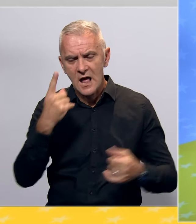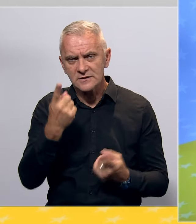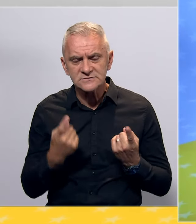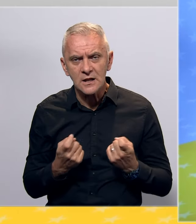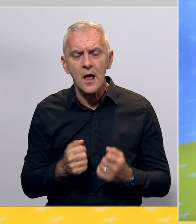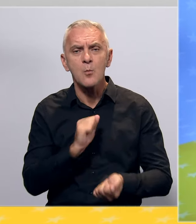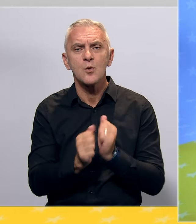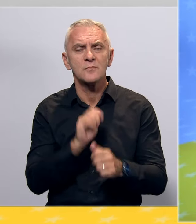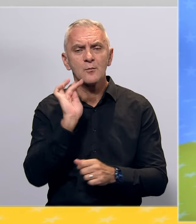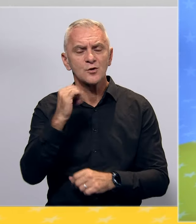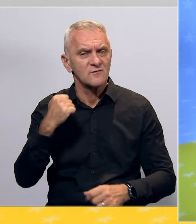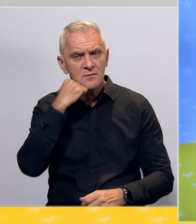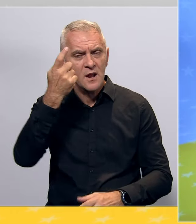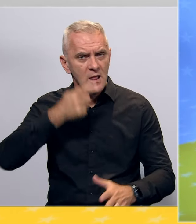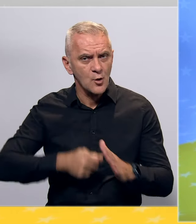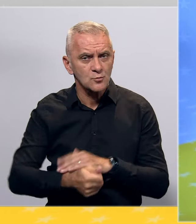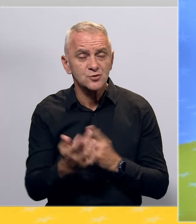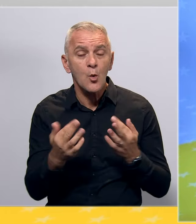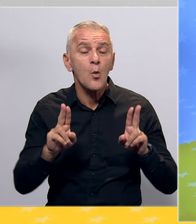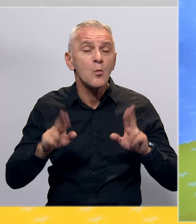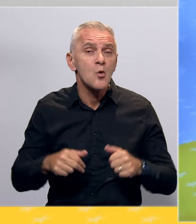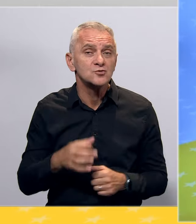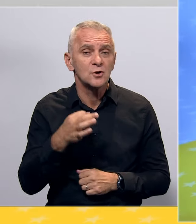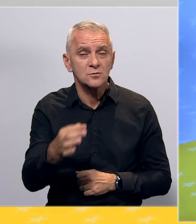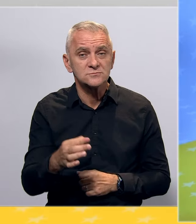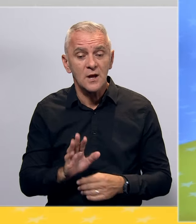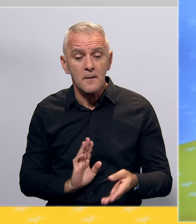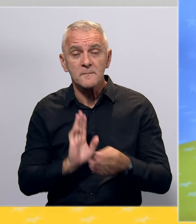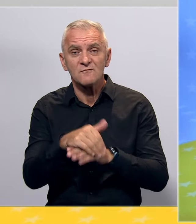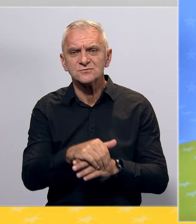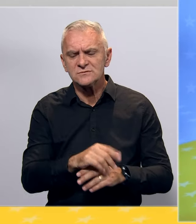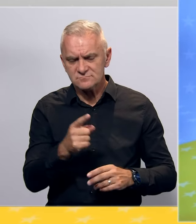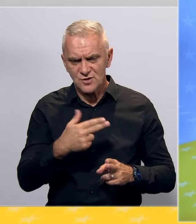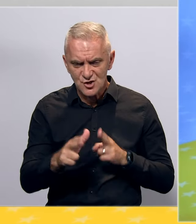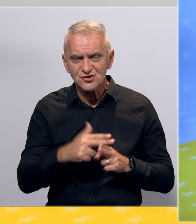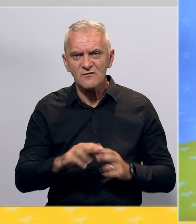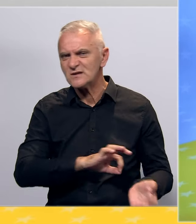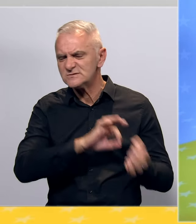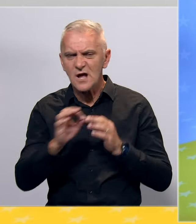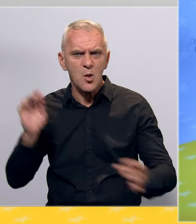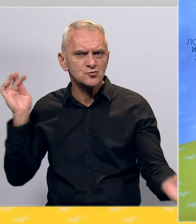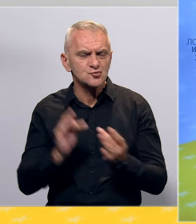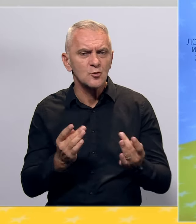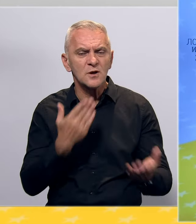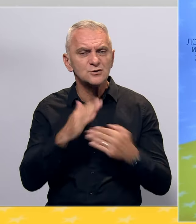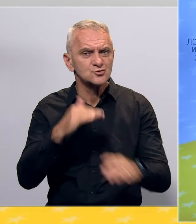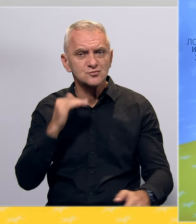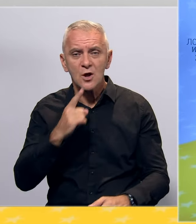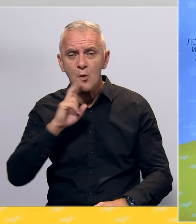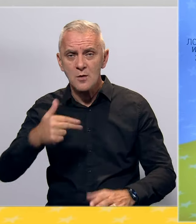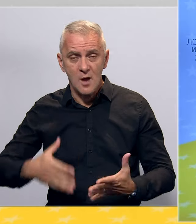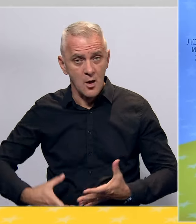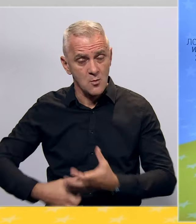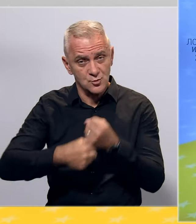kriminala i korupcije, koliko se to može sa lokala, prevazilaženje stavnog sukoba između skupštinske većine, koja ima podrušku